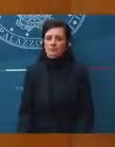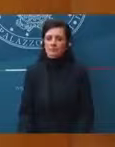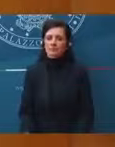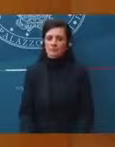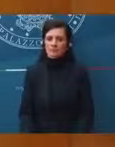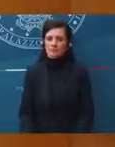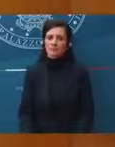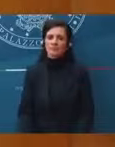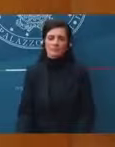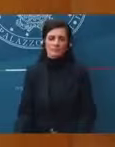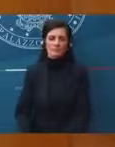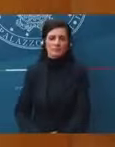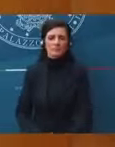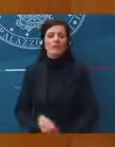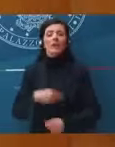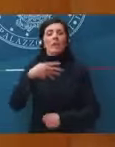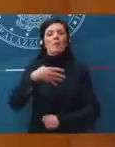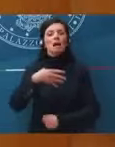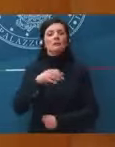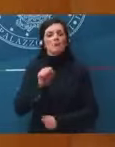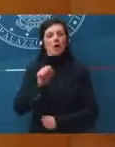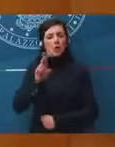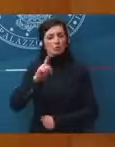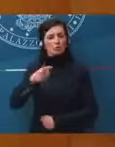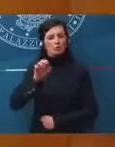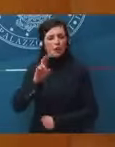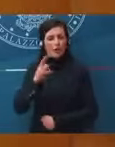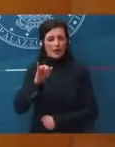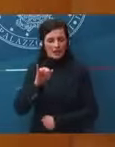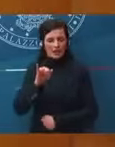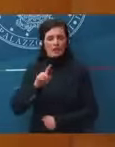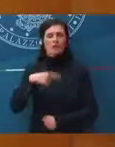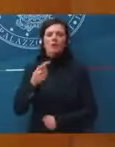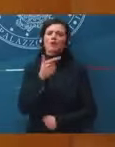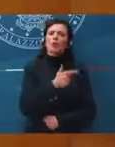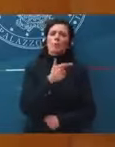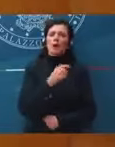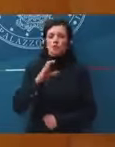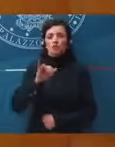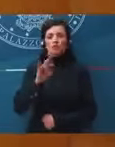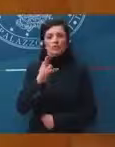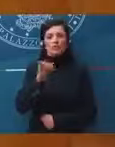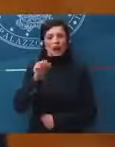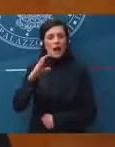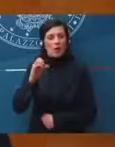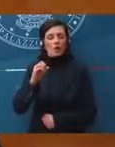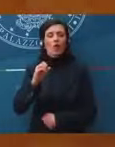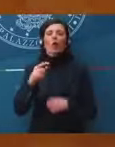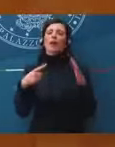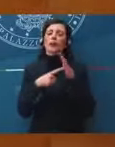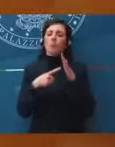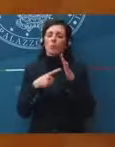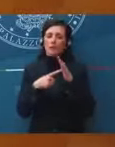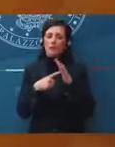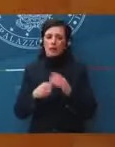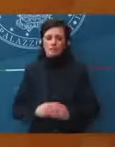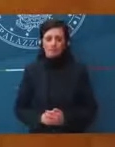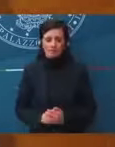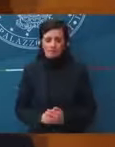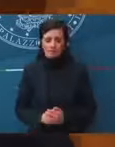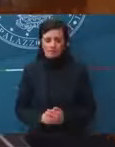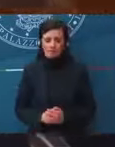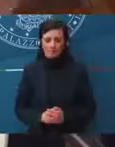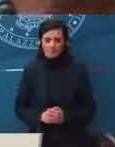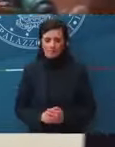Massimo Maugeri dell'Agenzia Agi e poi di Tommaso Ciriaco per Repubblica. Buonasera